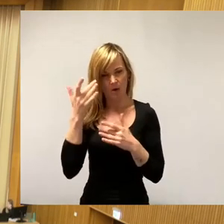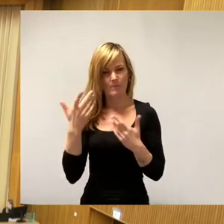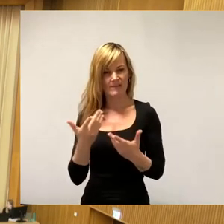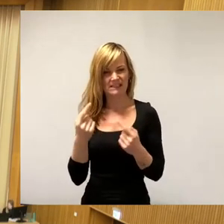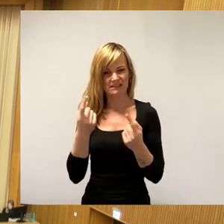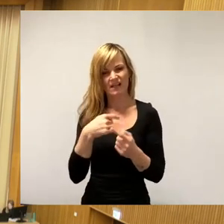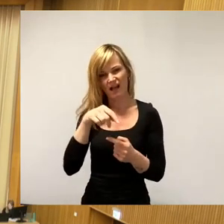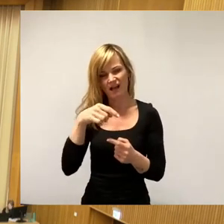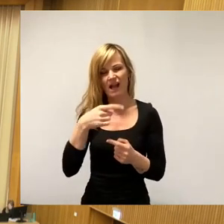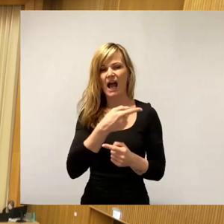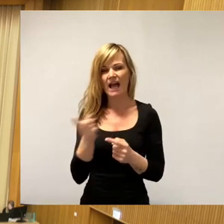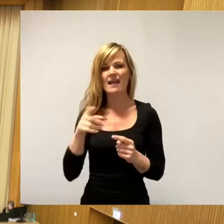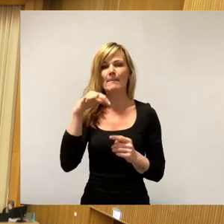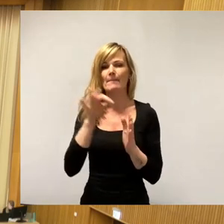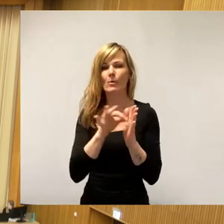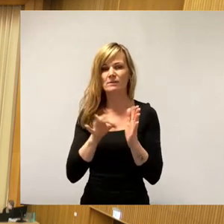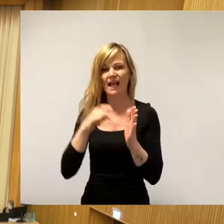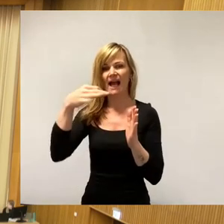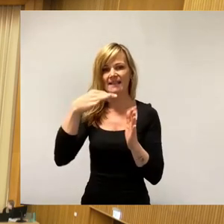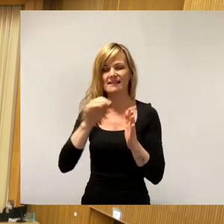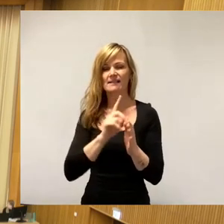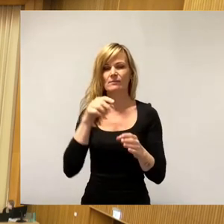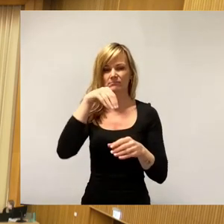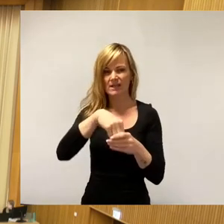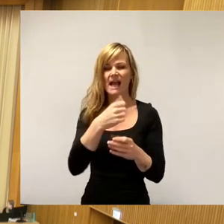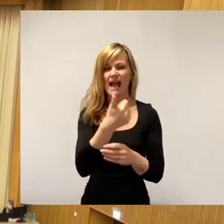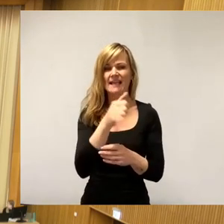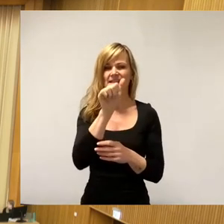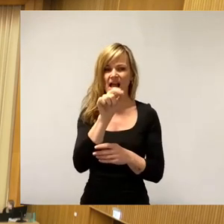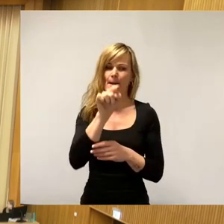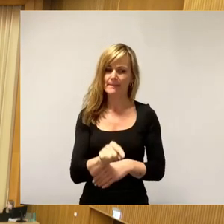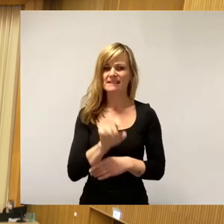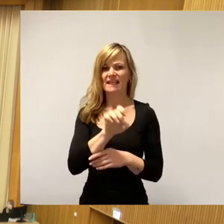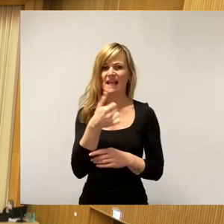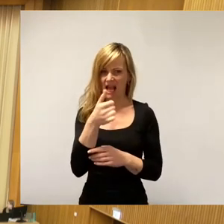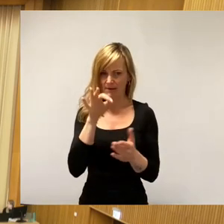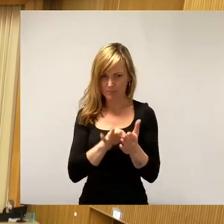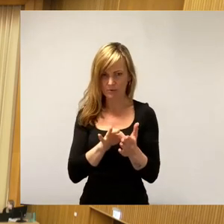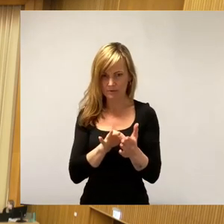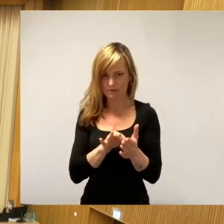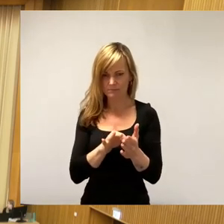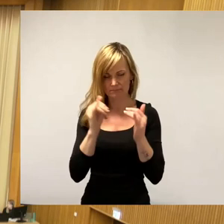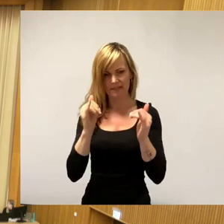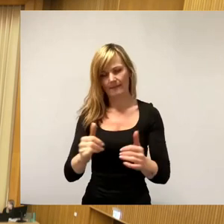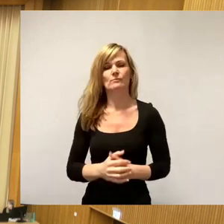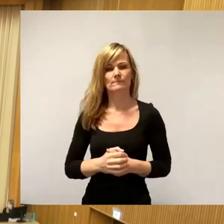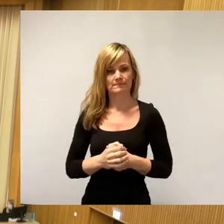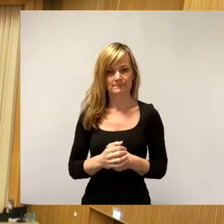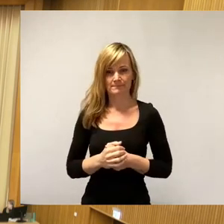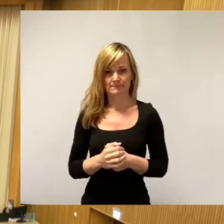heißt, dass unter 1a bis e ein Punkt ist. Und ja, das ist erst mal schon beruhigend.